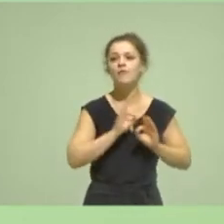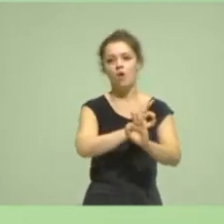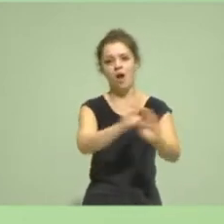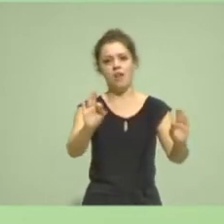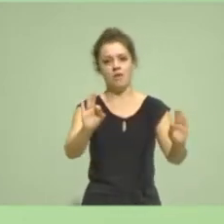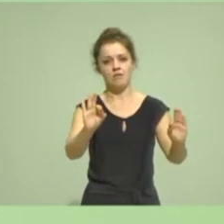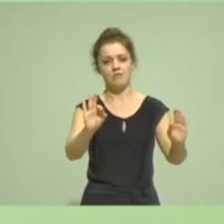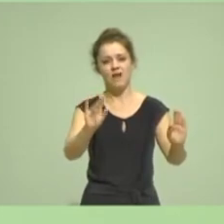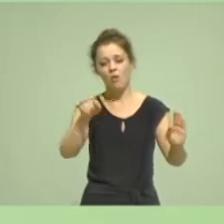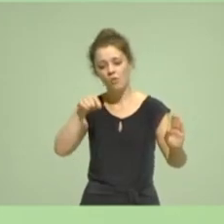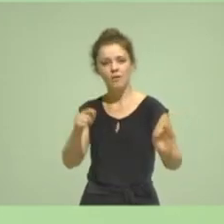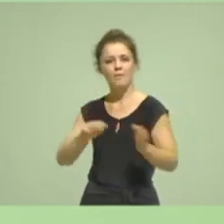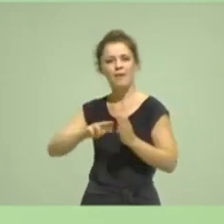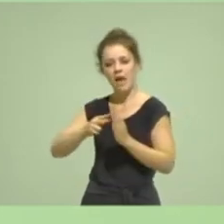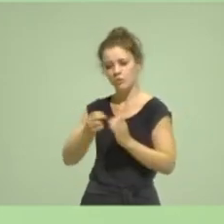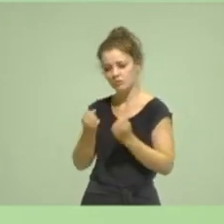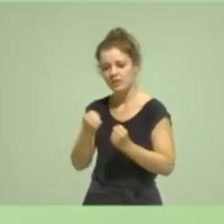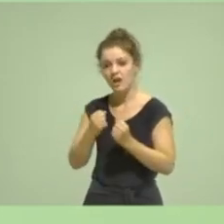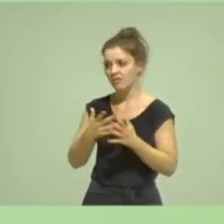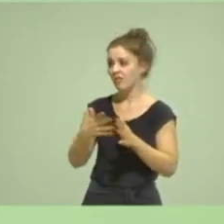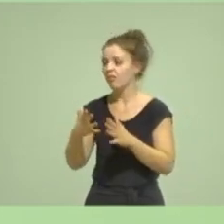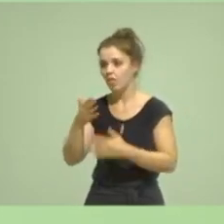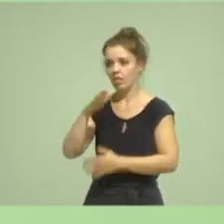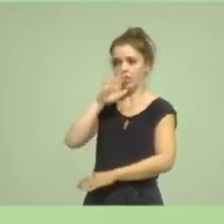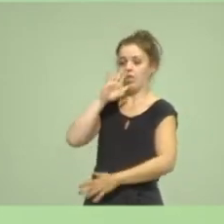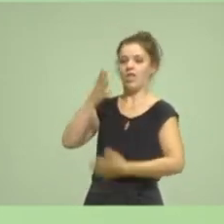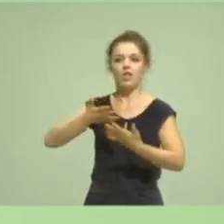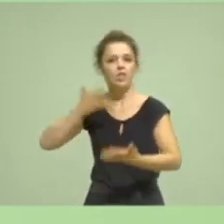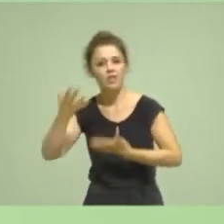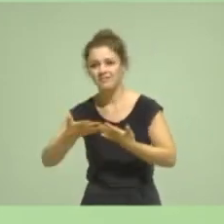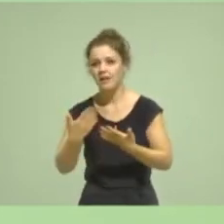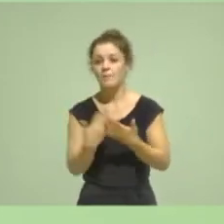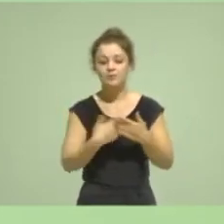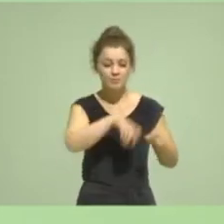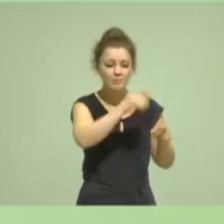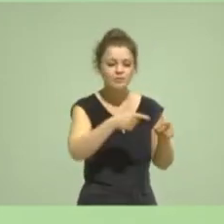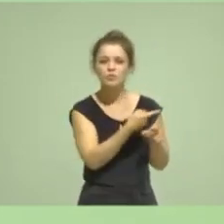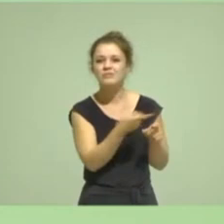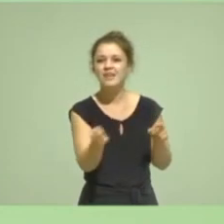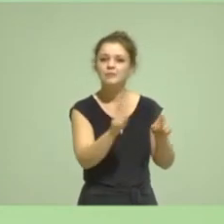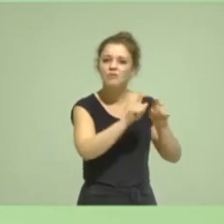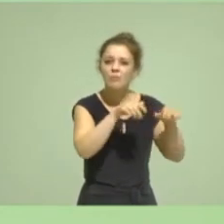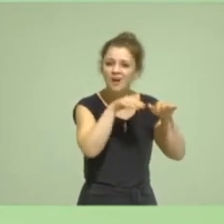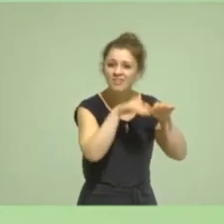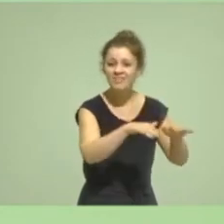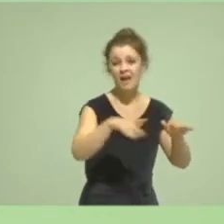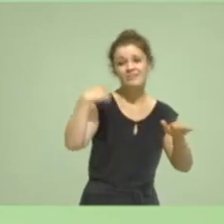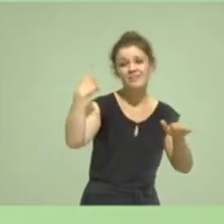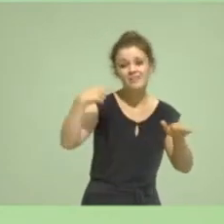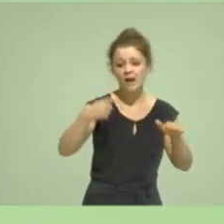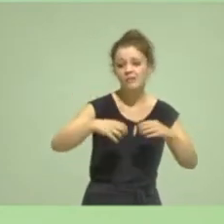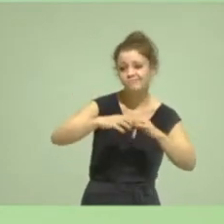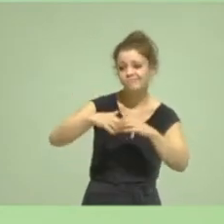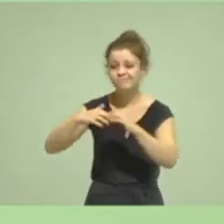die, die darin arbeiten, die Unternehmerinnen und Unternehmer sind und Arbeitsplätze schaffen mit dem Errichten von